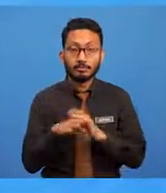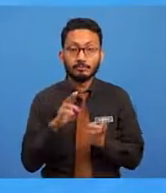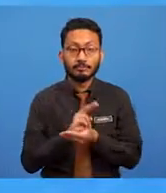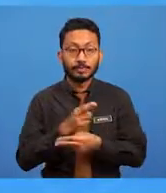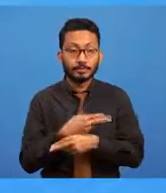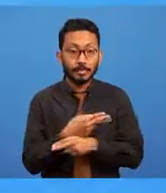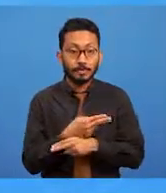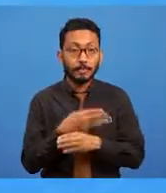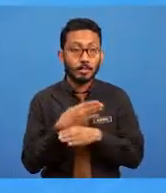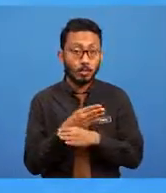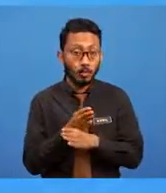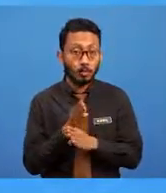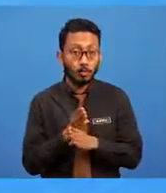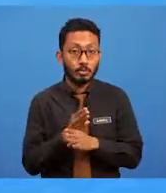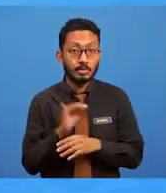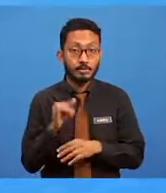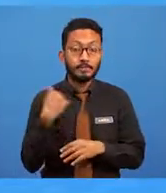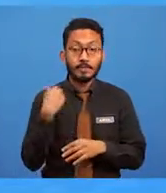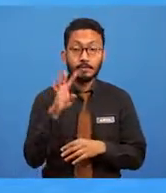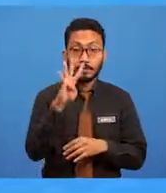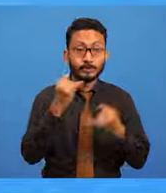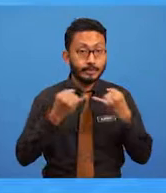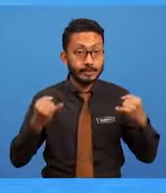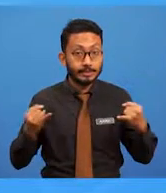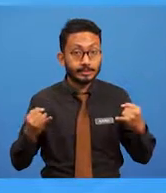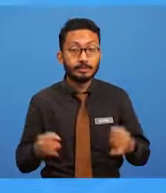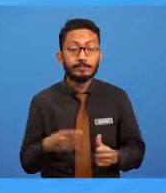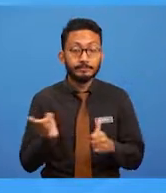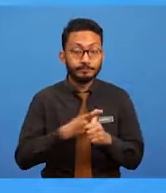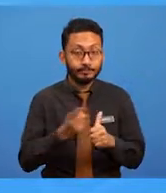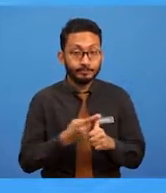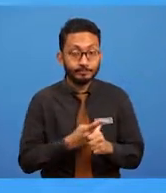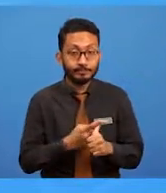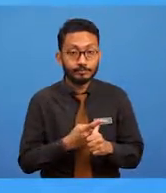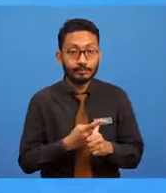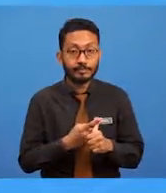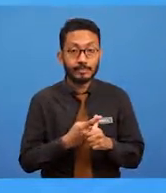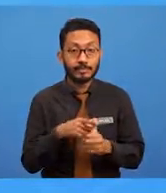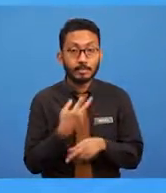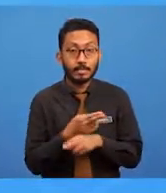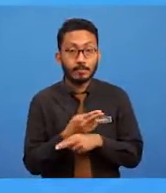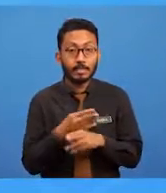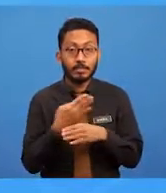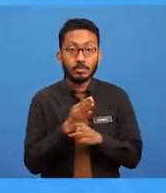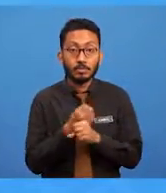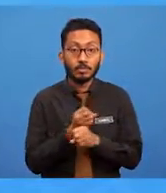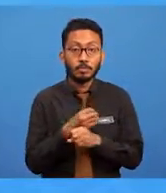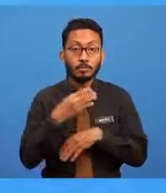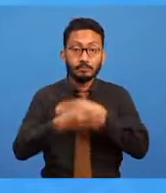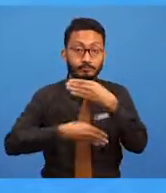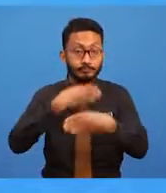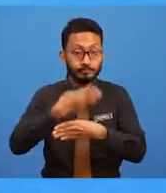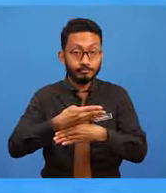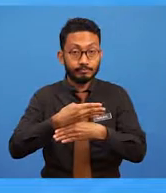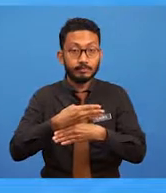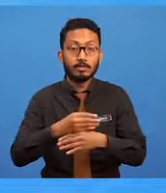empat arahan kerja. Yang pertama adalah reka bentuk pembungkusan. Yang